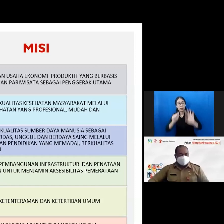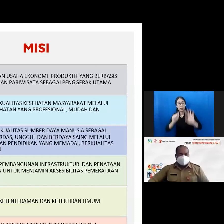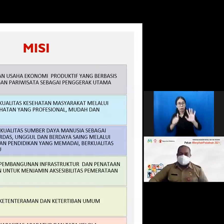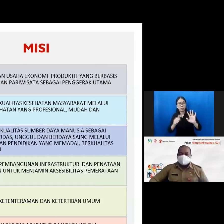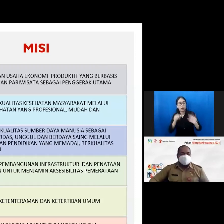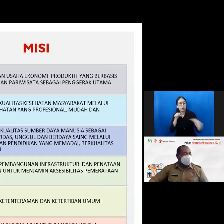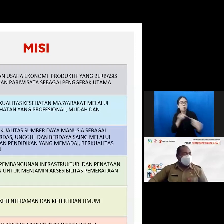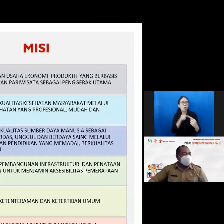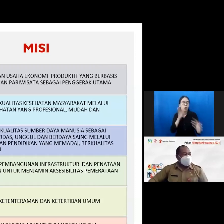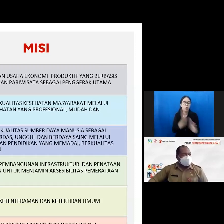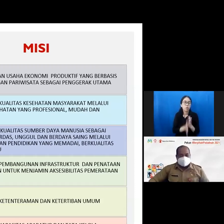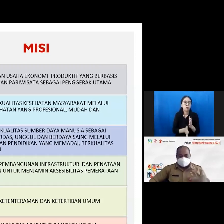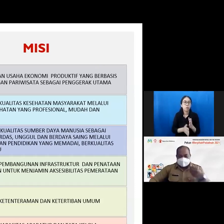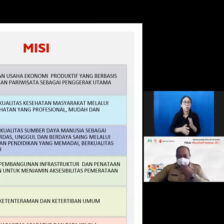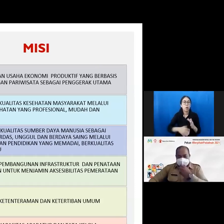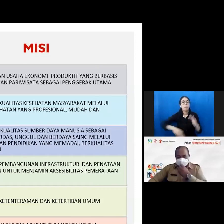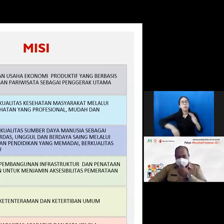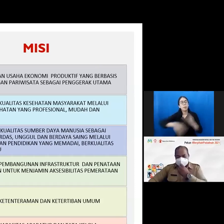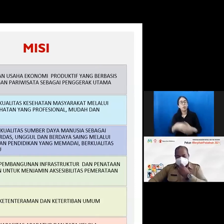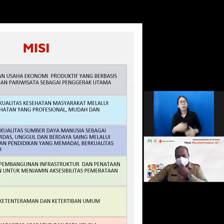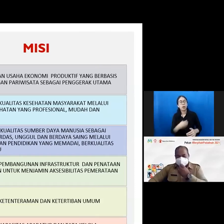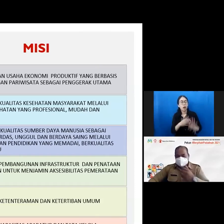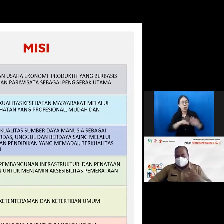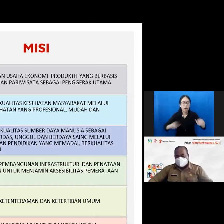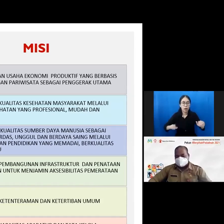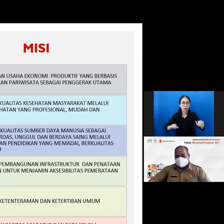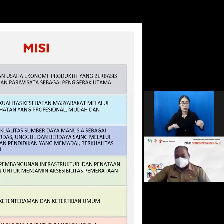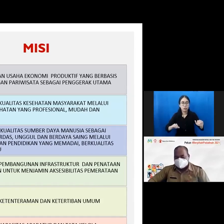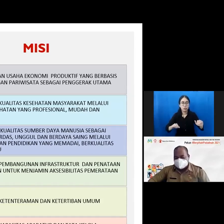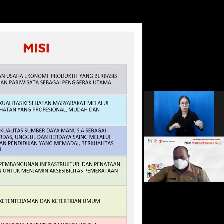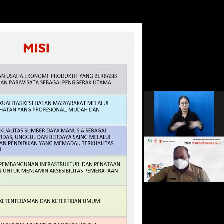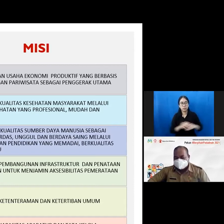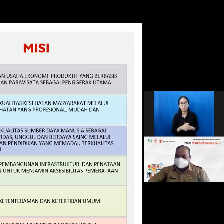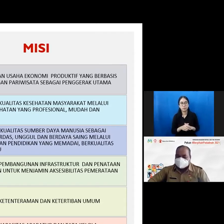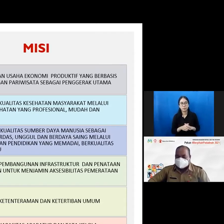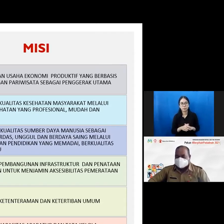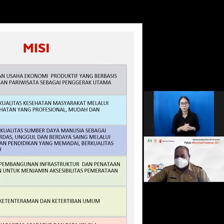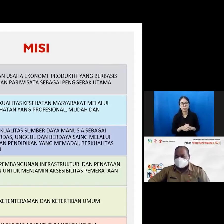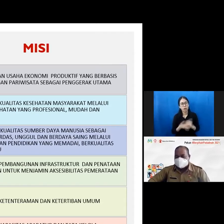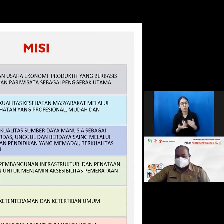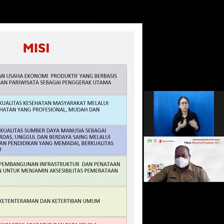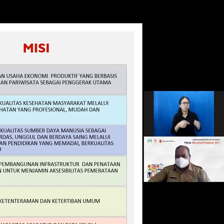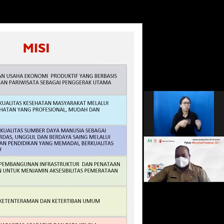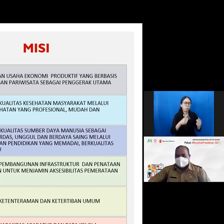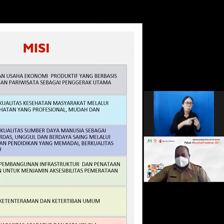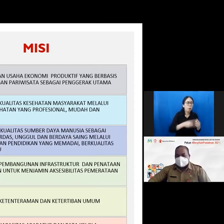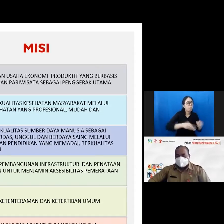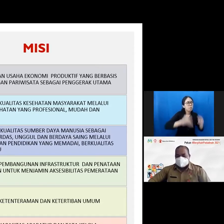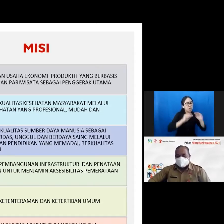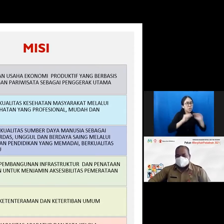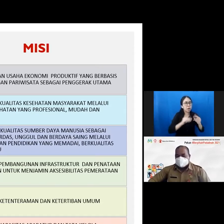langsung dengan pemenuhan hak anak baik dari aspek pendidikan aspek kesehatan